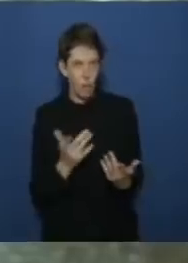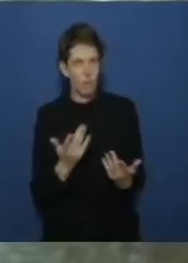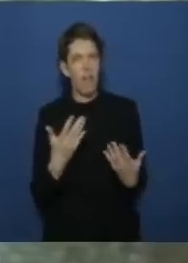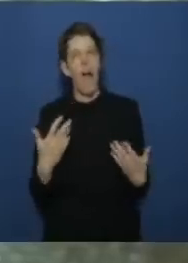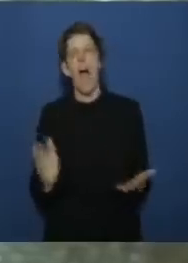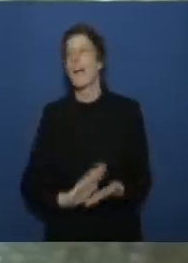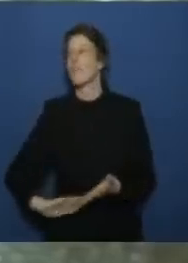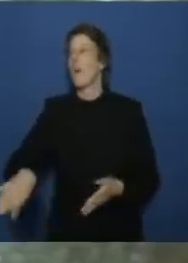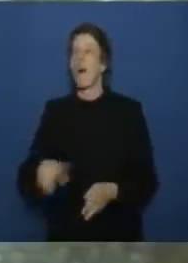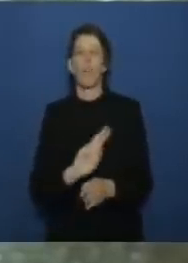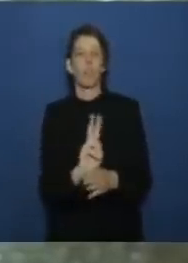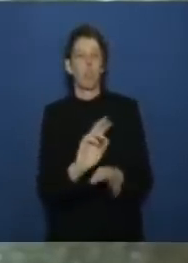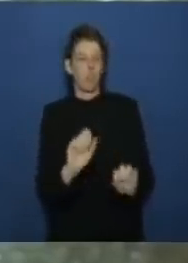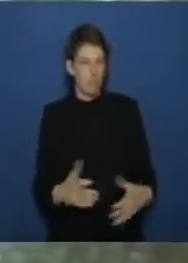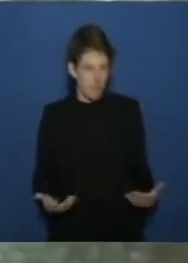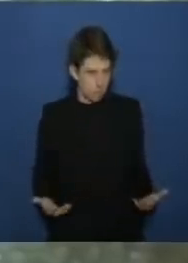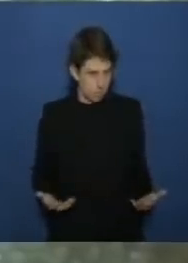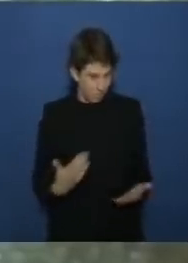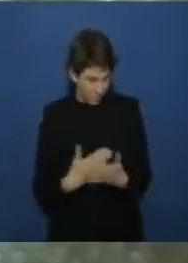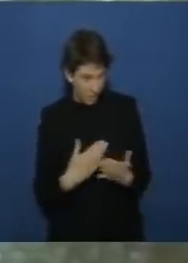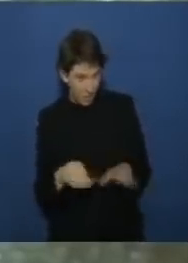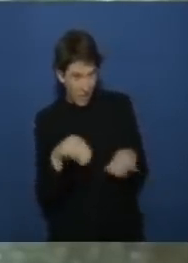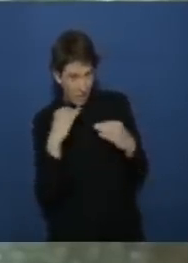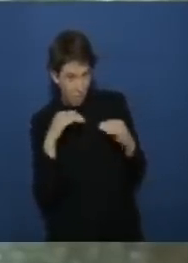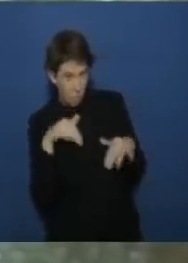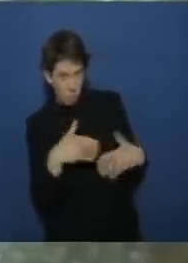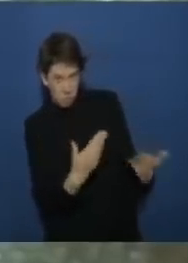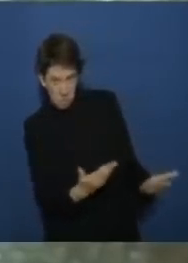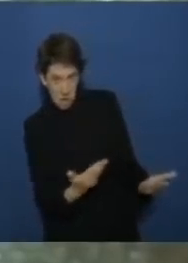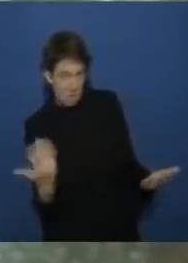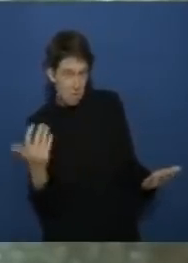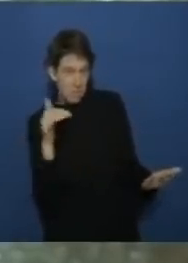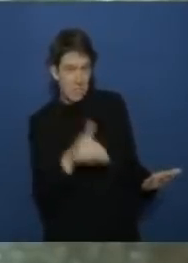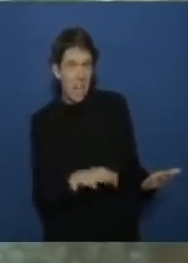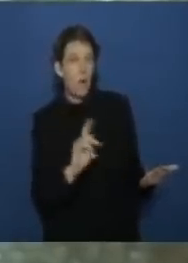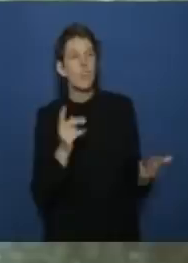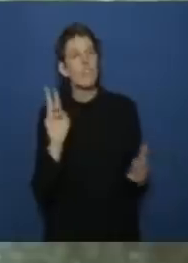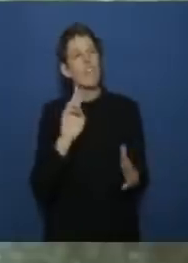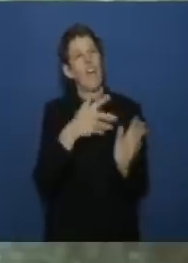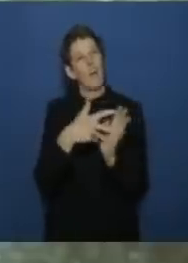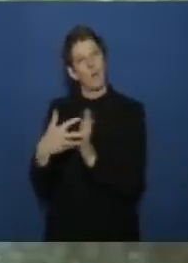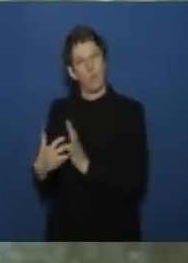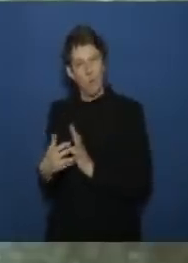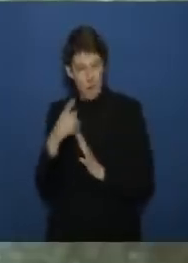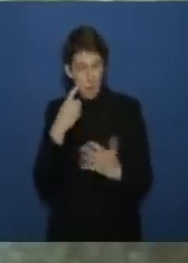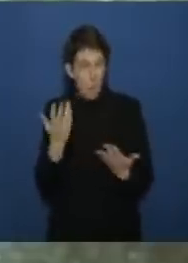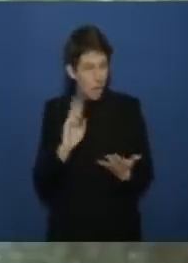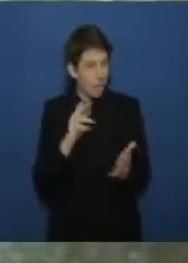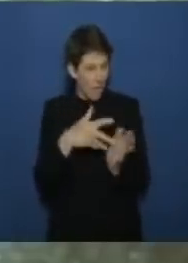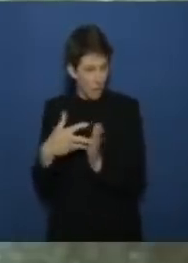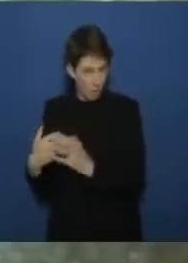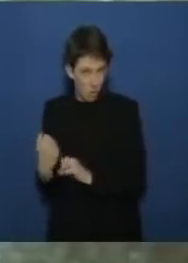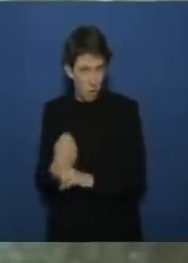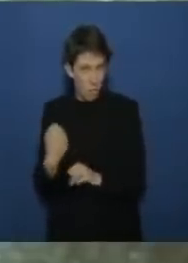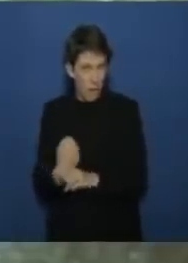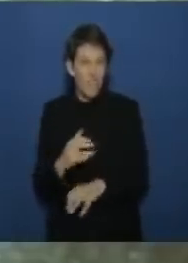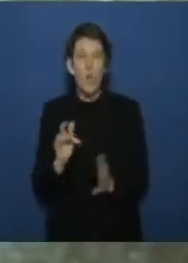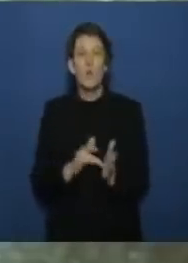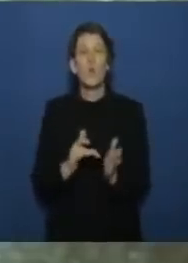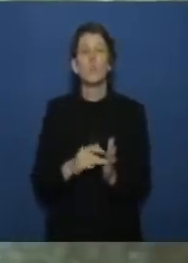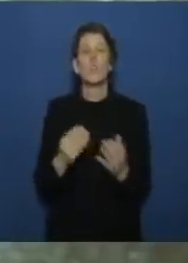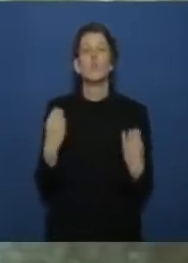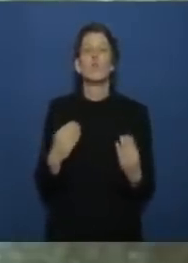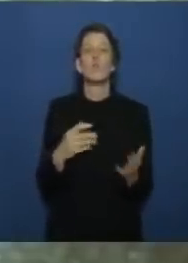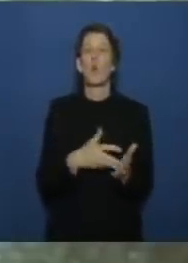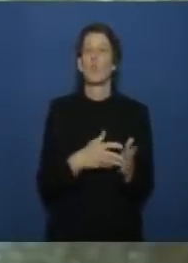frage welche informationen liegen ihnen dazu zu und wer kontrolliert das momentan denn das scheint kontrollmäßig da verweist eine